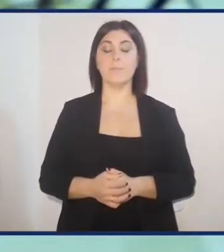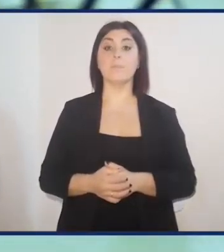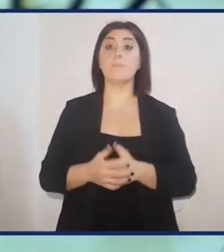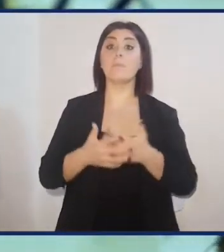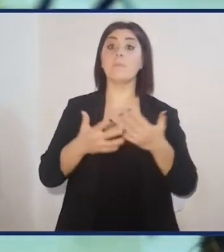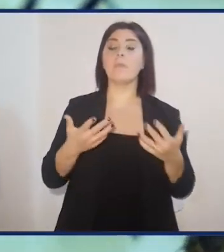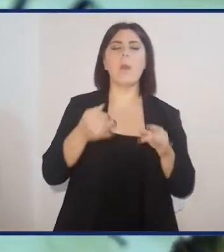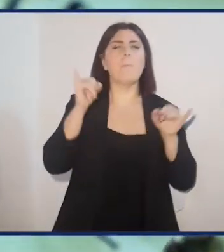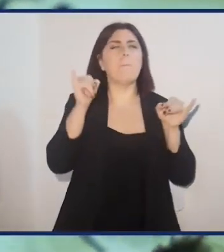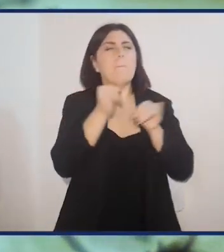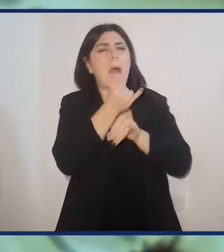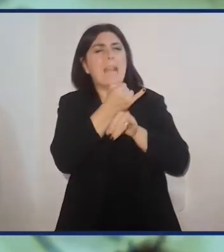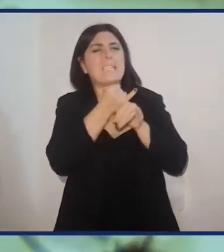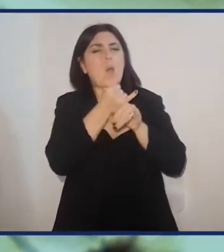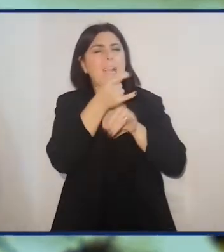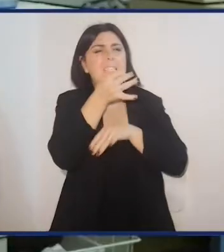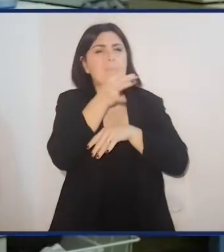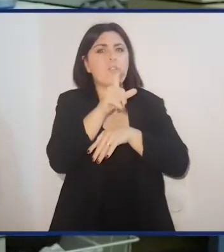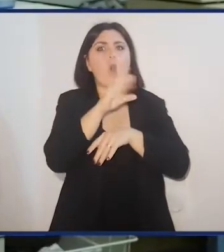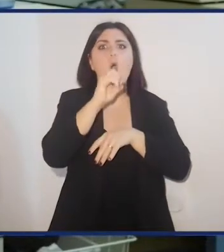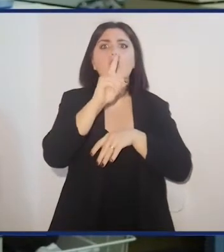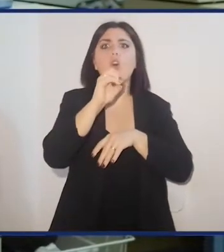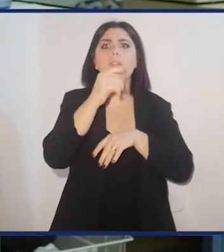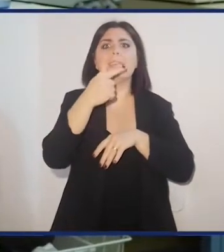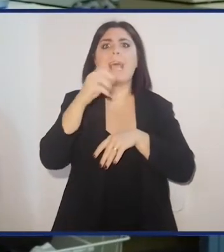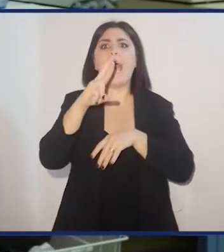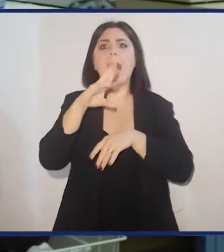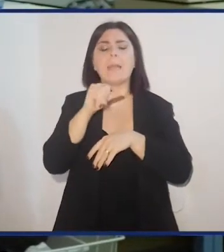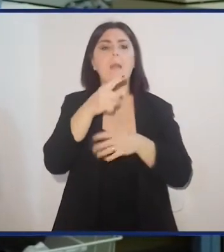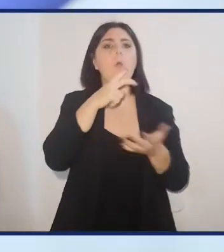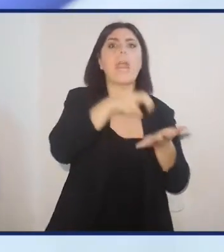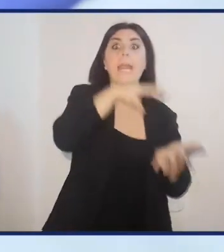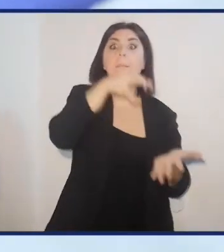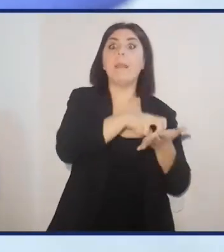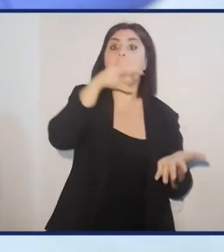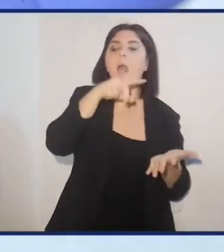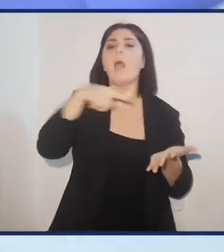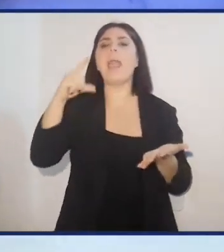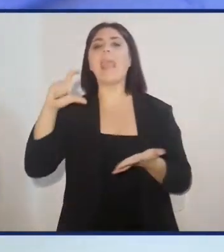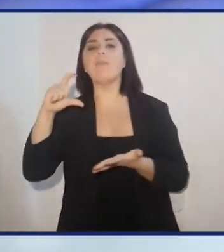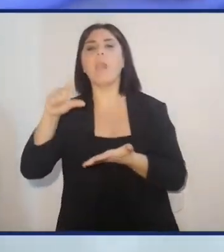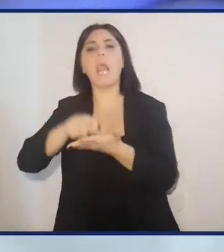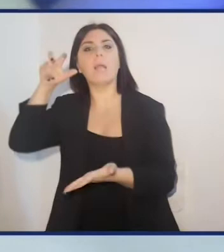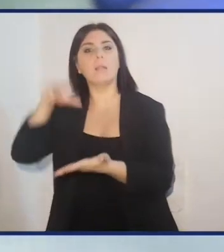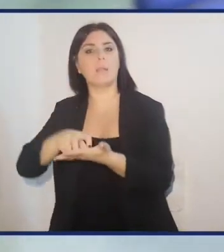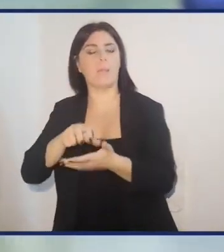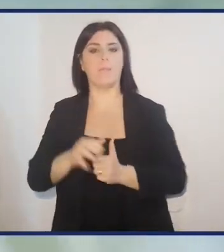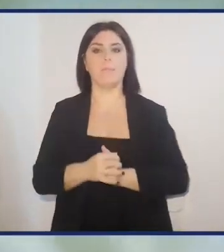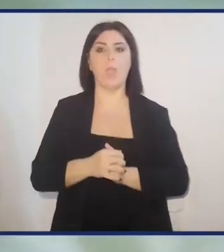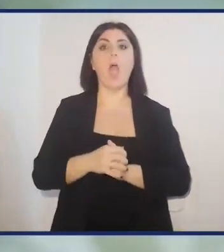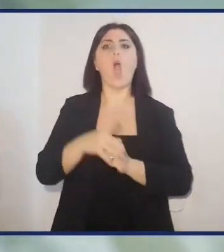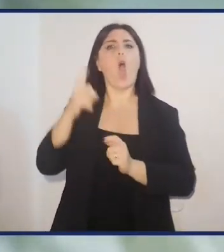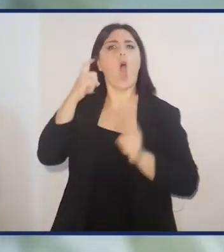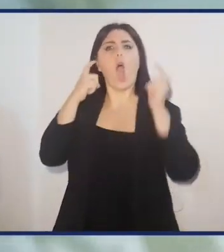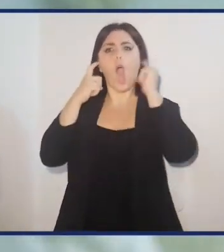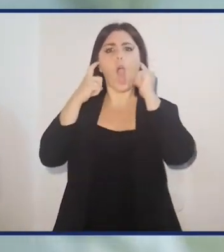Uno degli ordini più particolari sono gli ortorteri, che comprendono grilli e cavallette. L'organo uditivo,